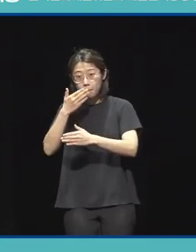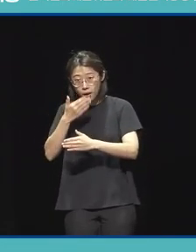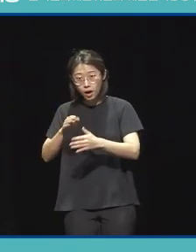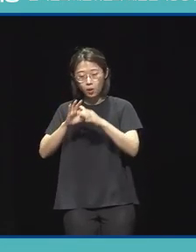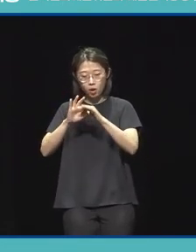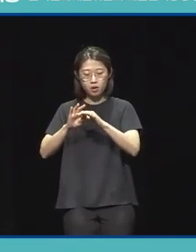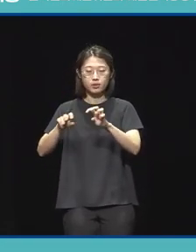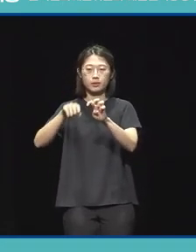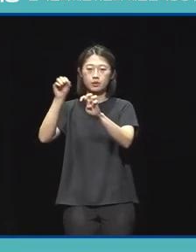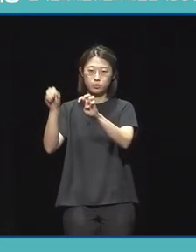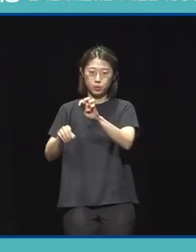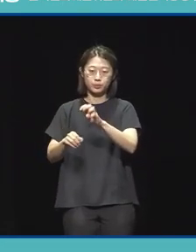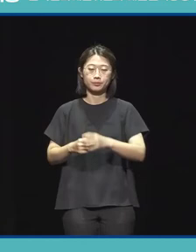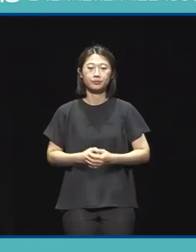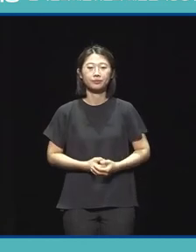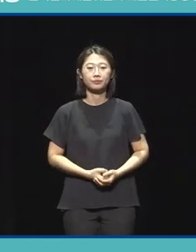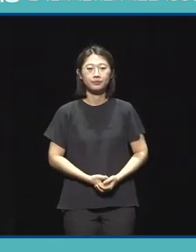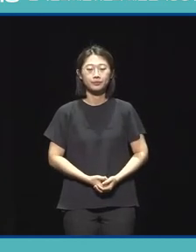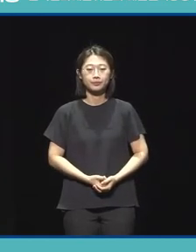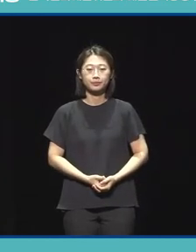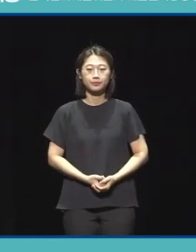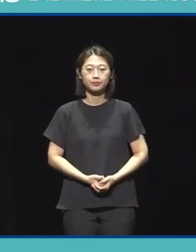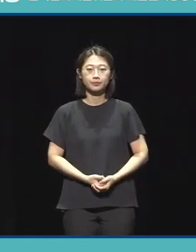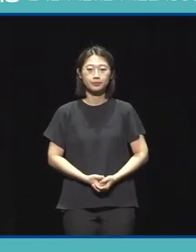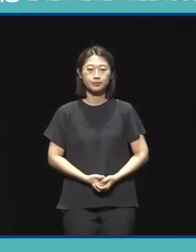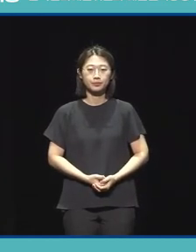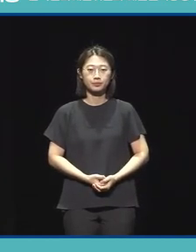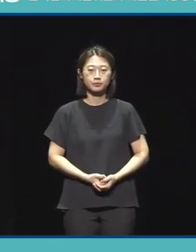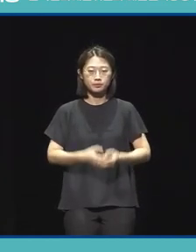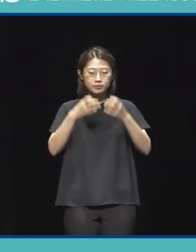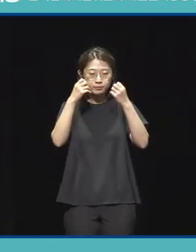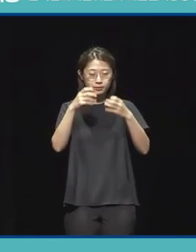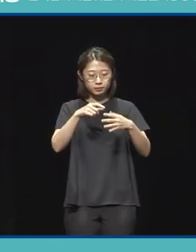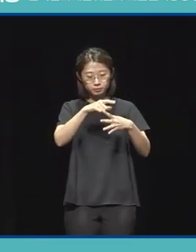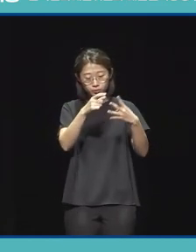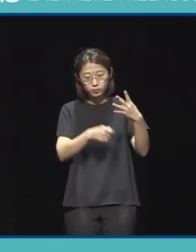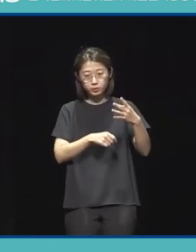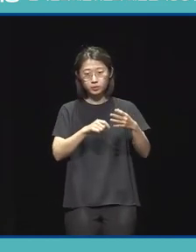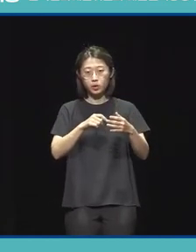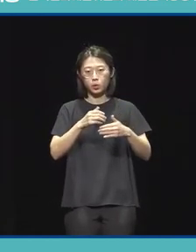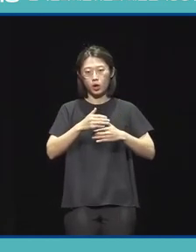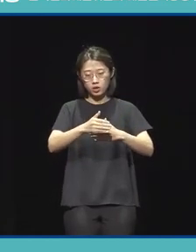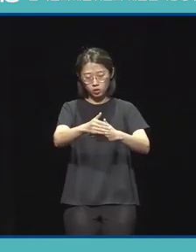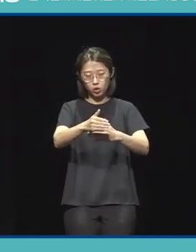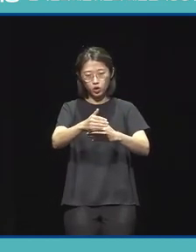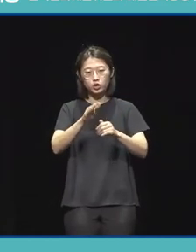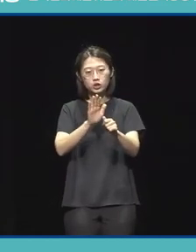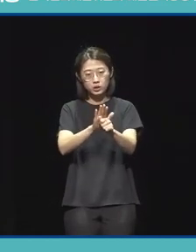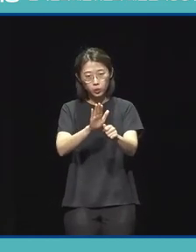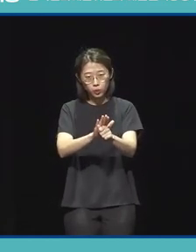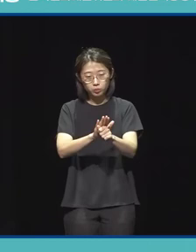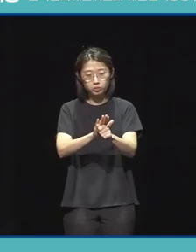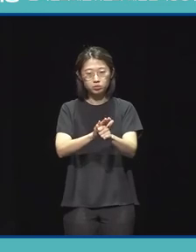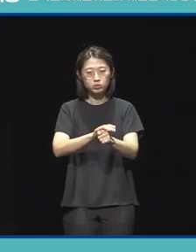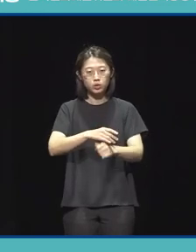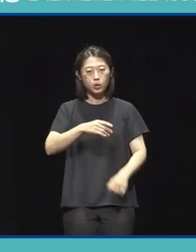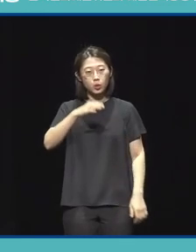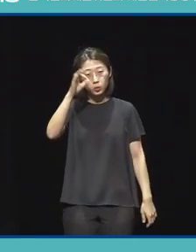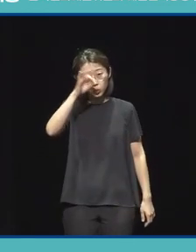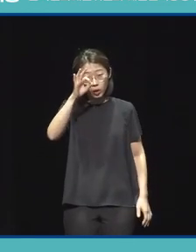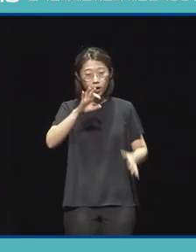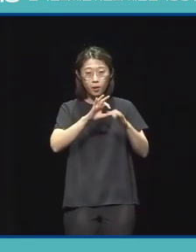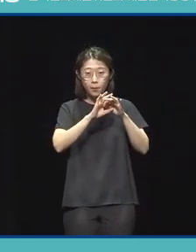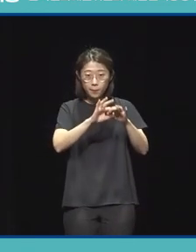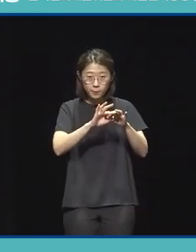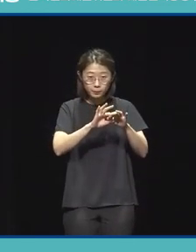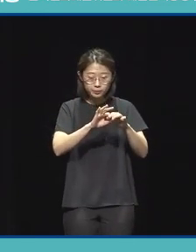%로 구성이 됩니다. 그리고 창작 아카데미는 과정형 지원이기 때문에 리서치 지원금을 전체